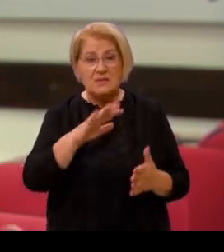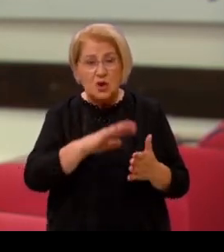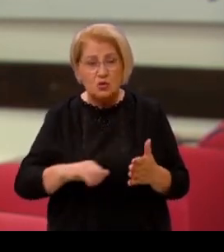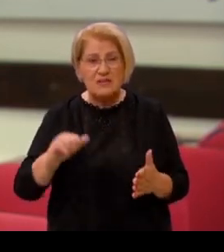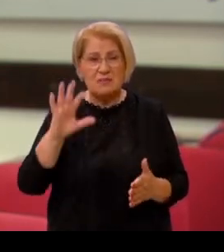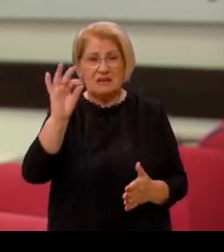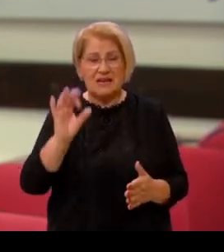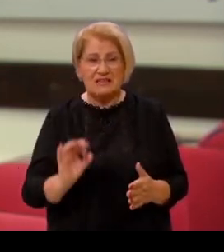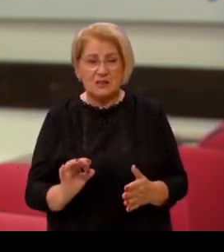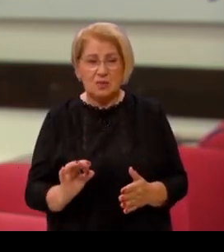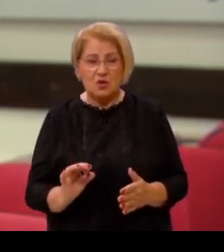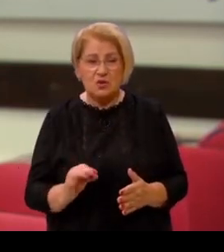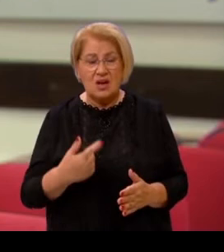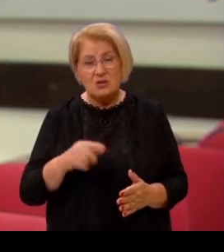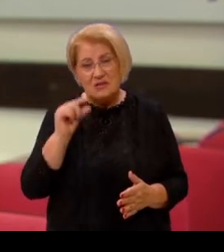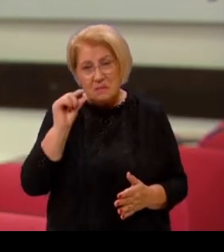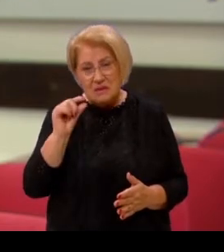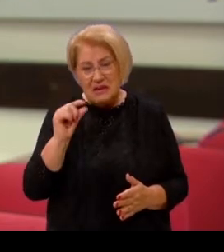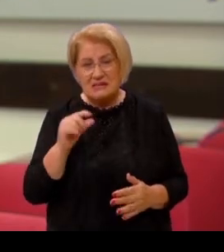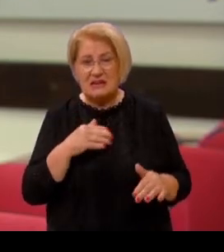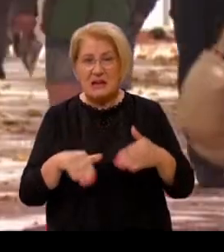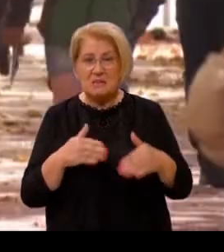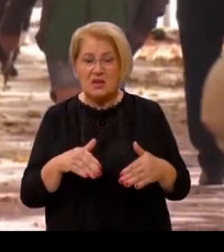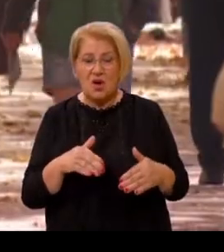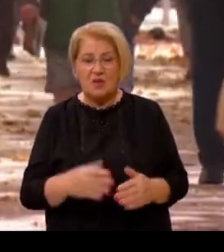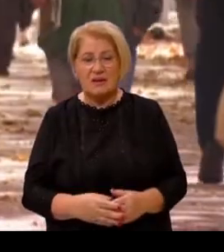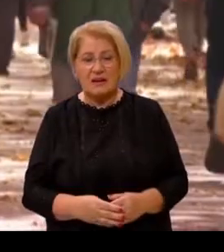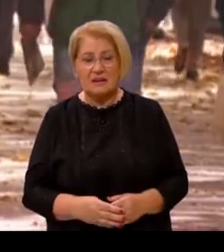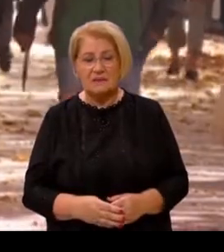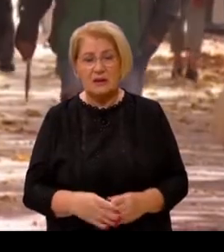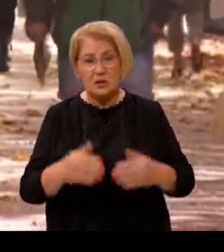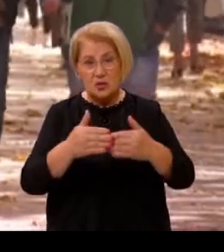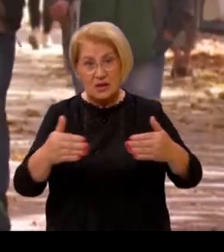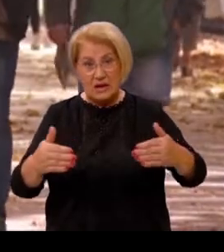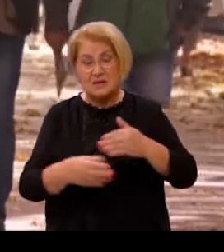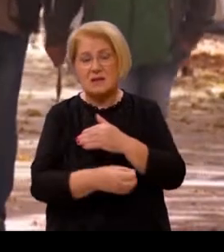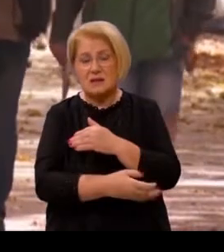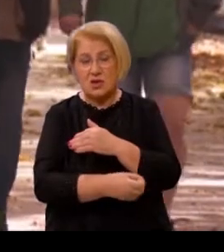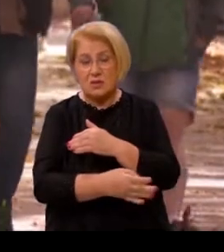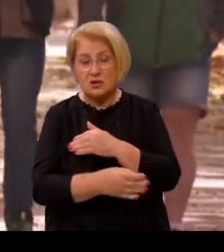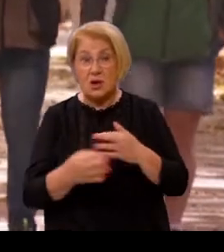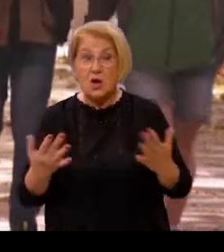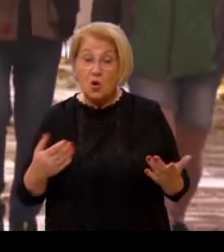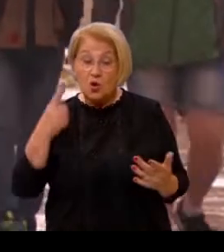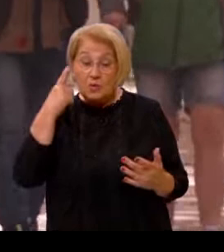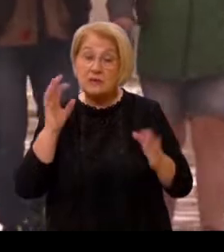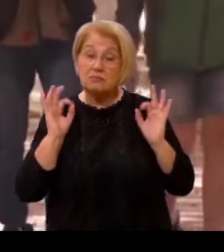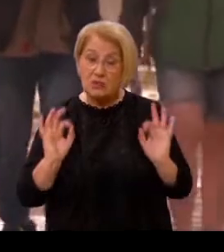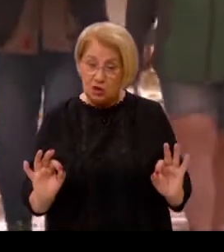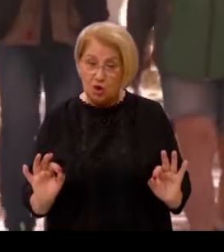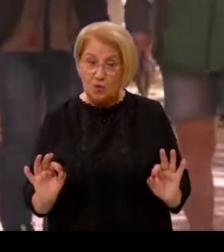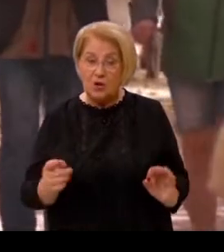na Irako, moramo reći, mizerne mirovine koje su blizu granice silomaštva. Koliko god pozitivnim smatrali pomoć u